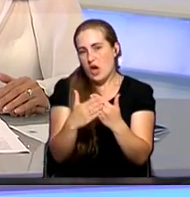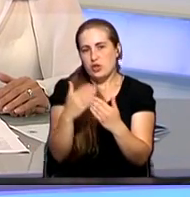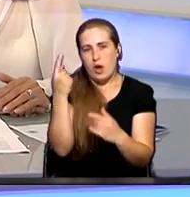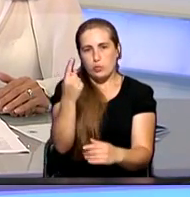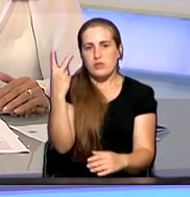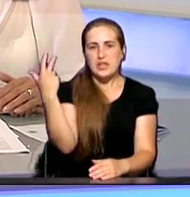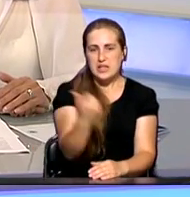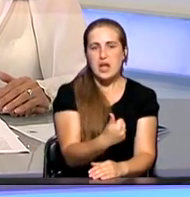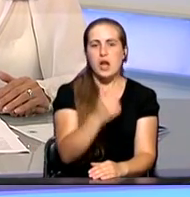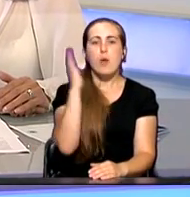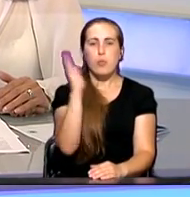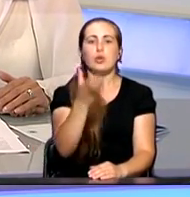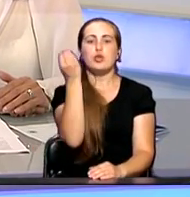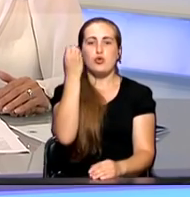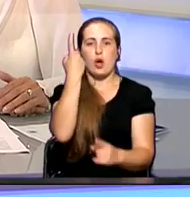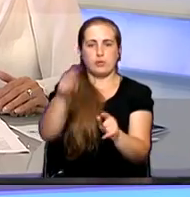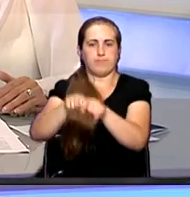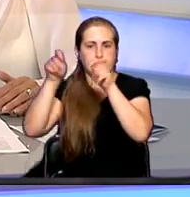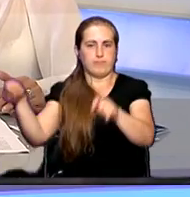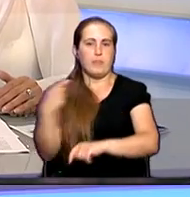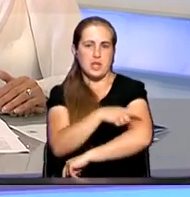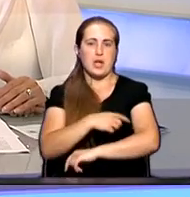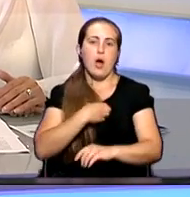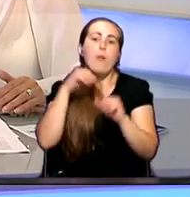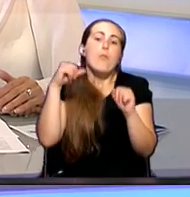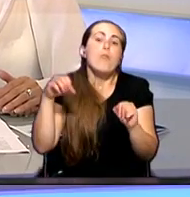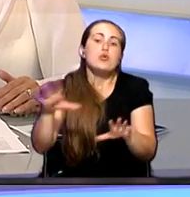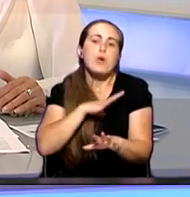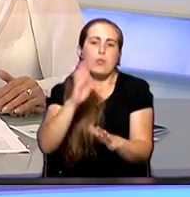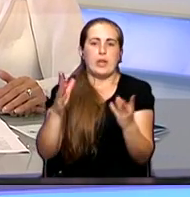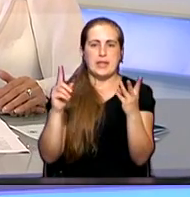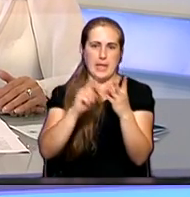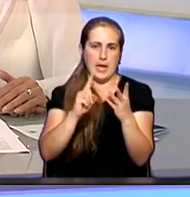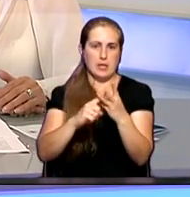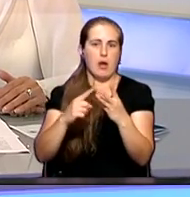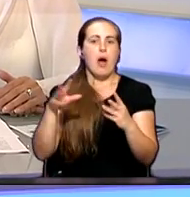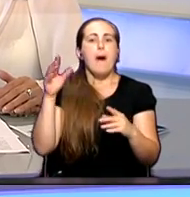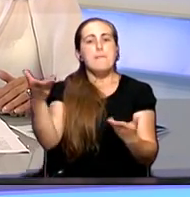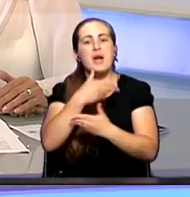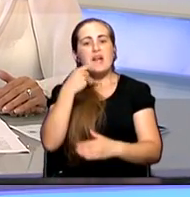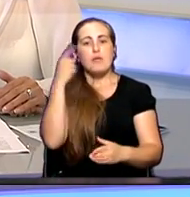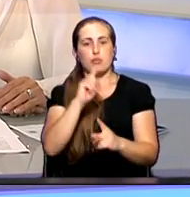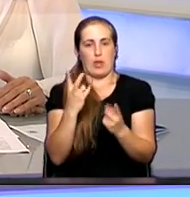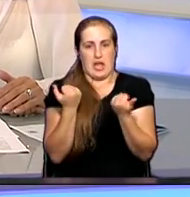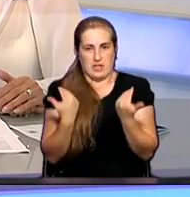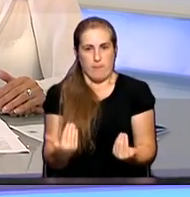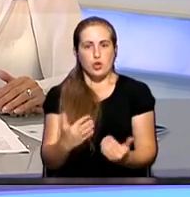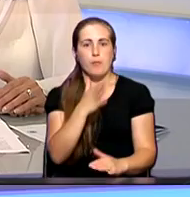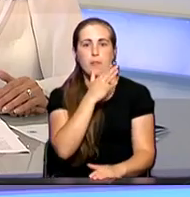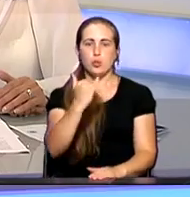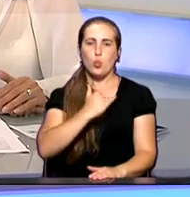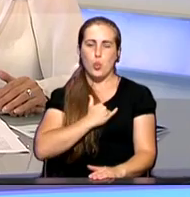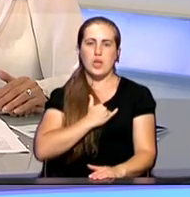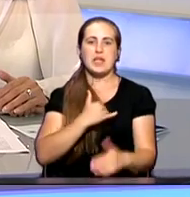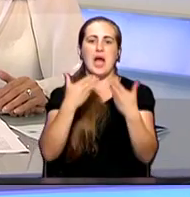выходит еще одна страховая компания, возможно будет третья компания. То есть мы говорим о том, что на сегодняшний момент у нас